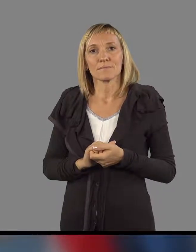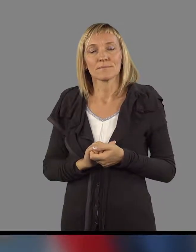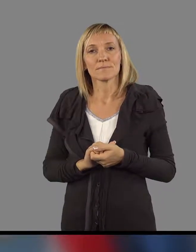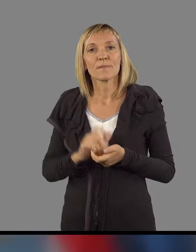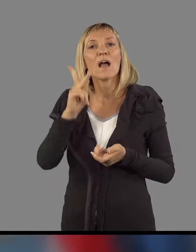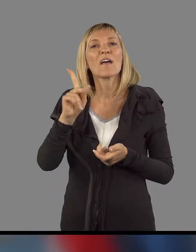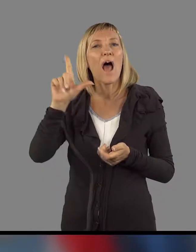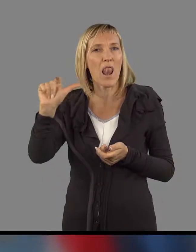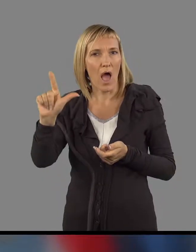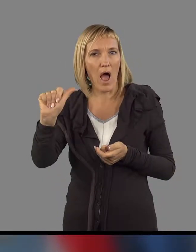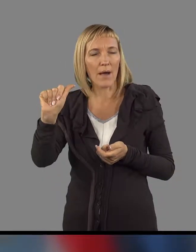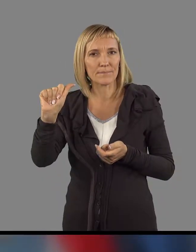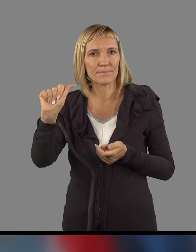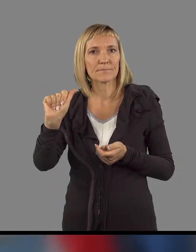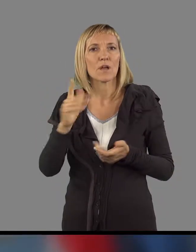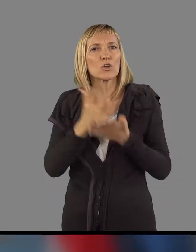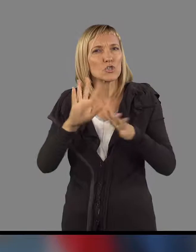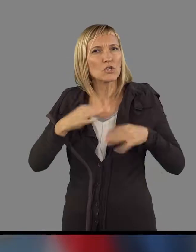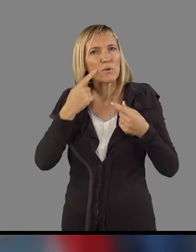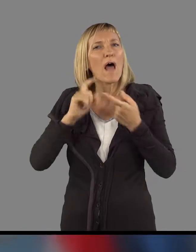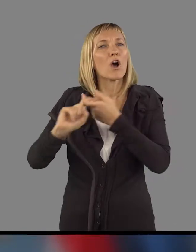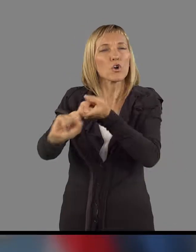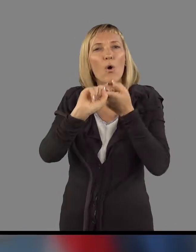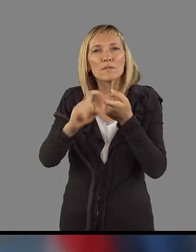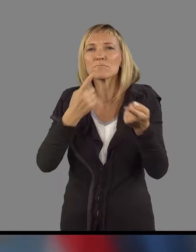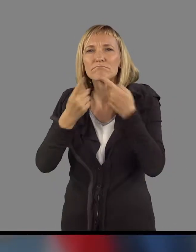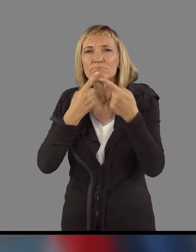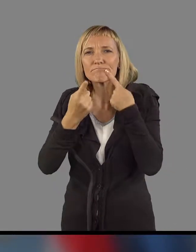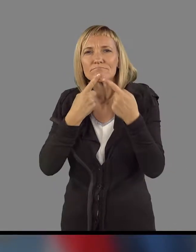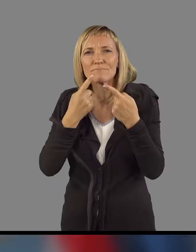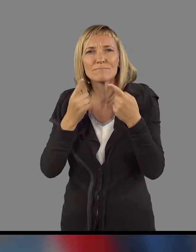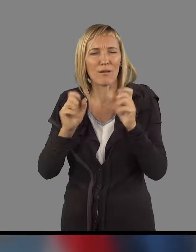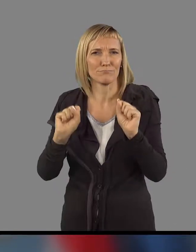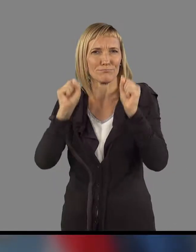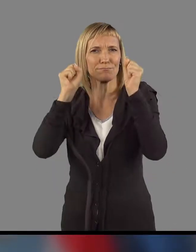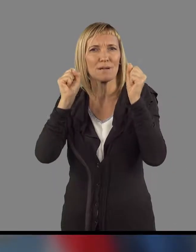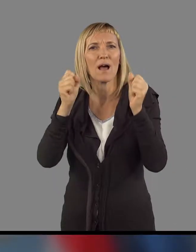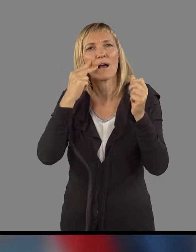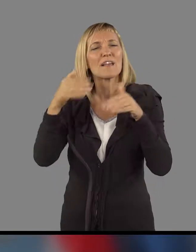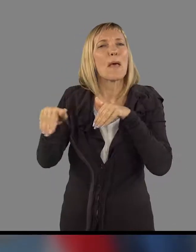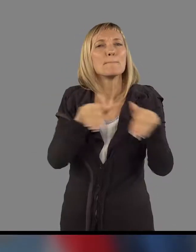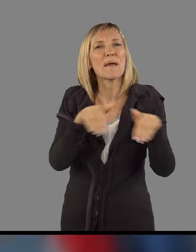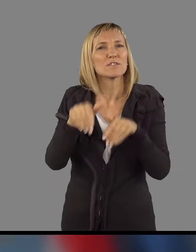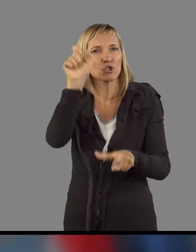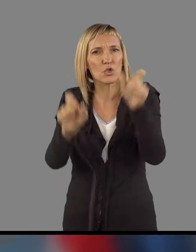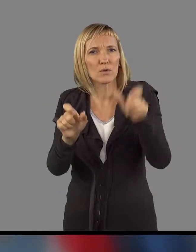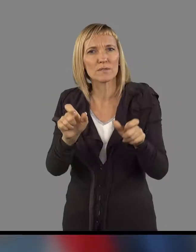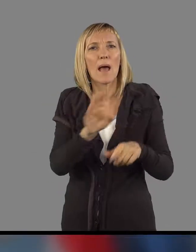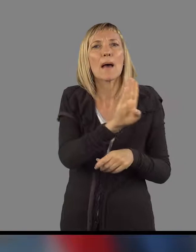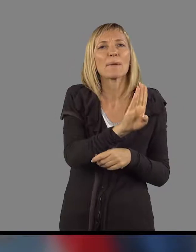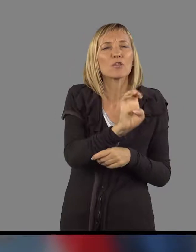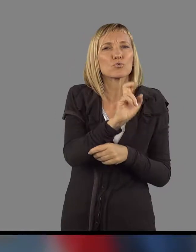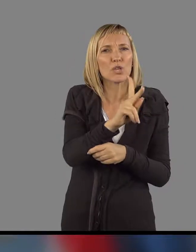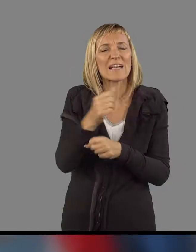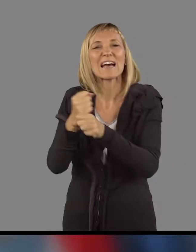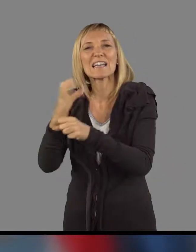Gospod predsednik, men da je bilo predvsej pestro že zjutraj na koaliciji, ko ste govorili o dodatku za opokojence na relaciji bratušek